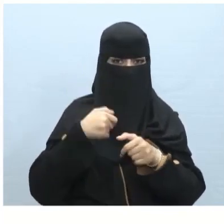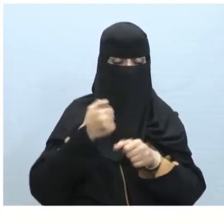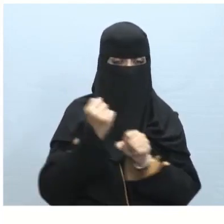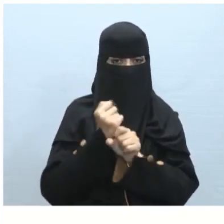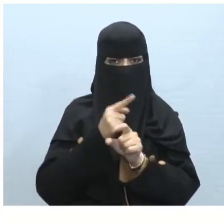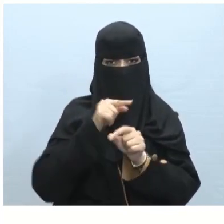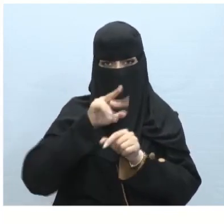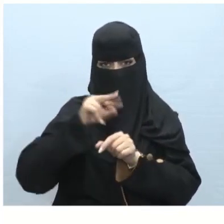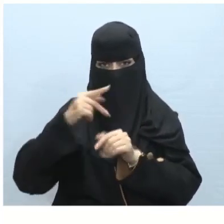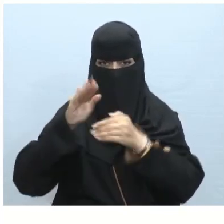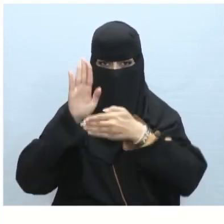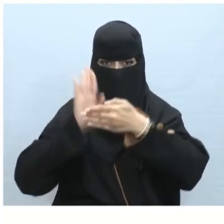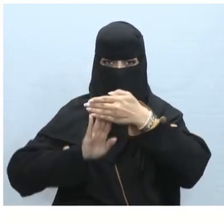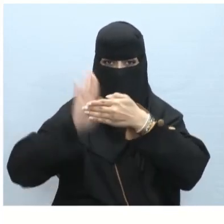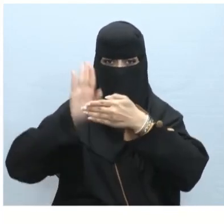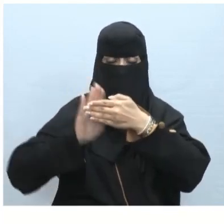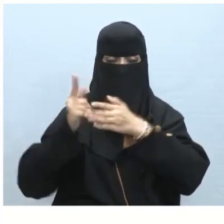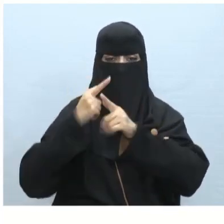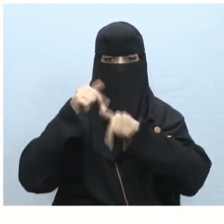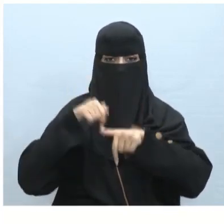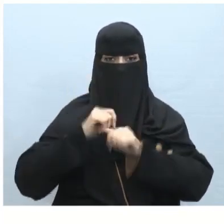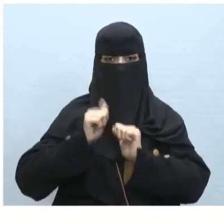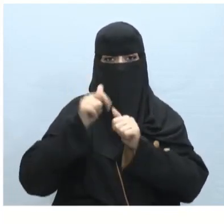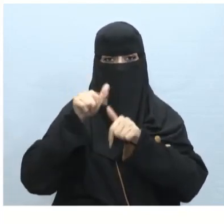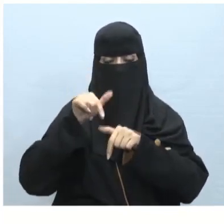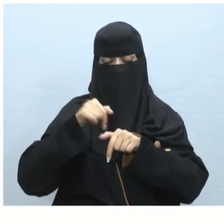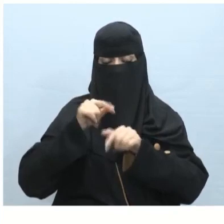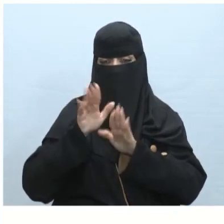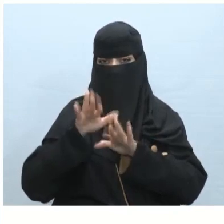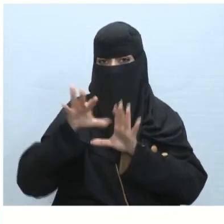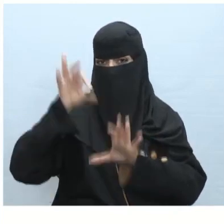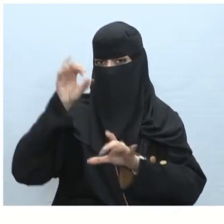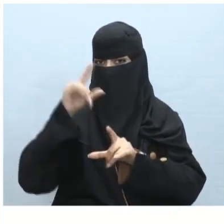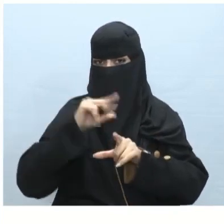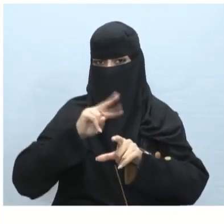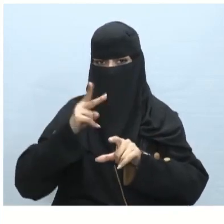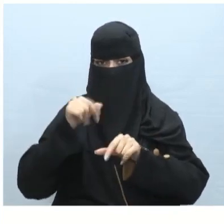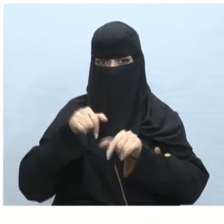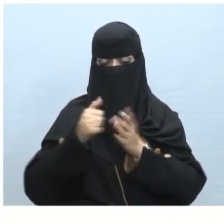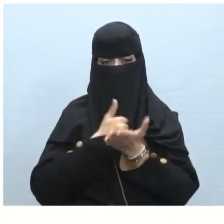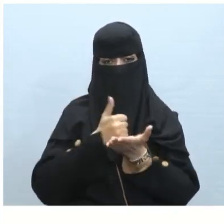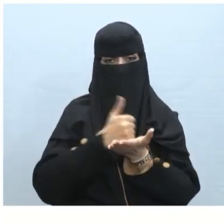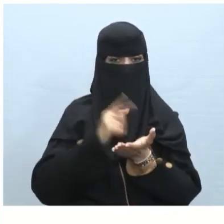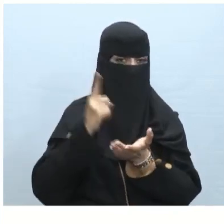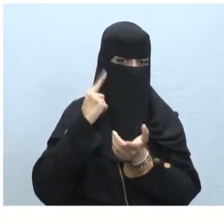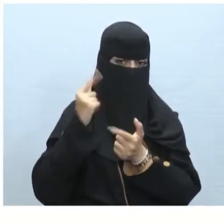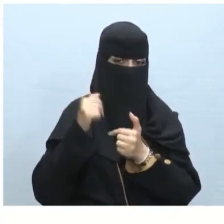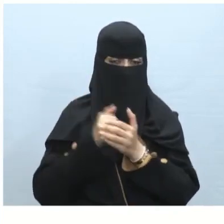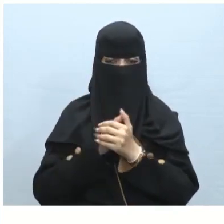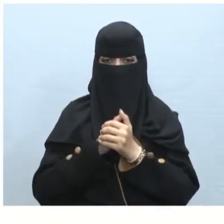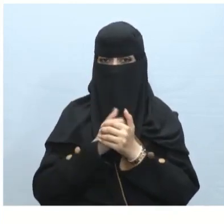في الخلفية أيضا تستطيع الاختيار بين أنماط الصوت